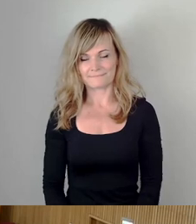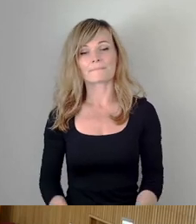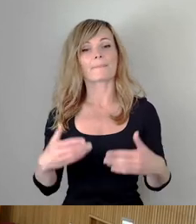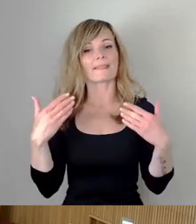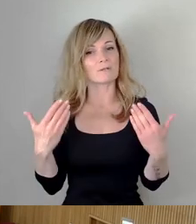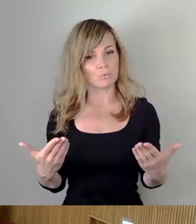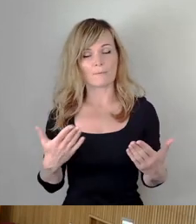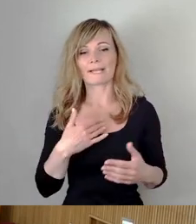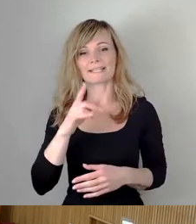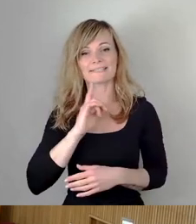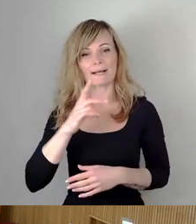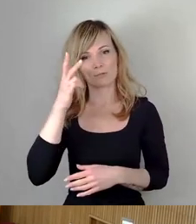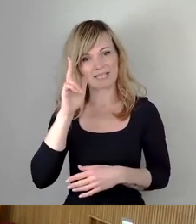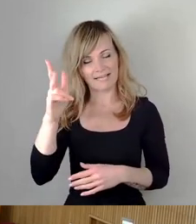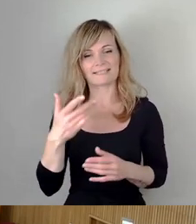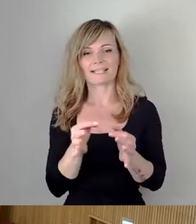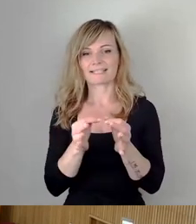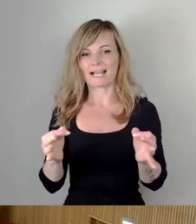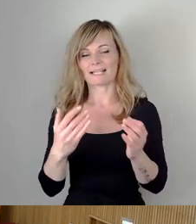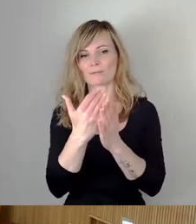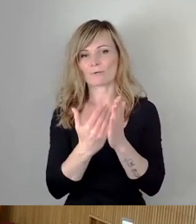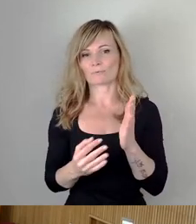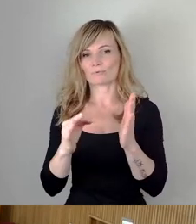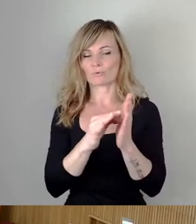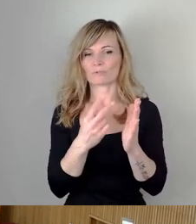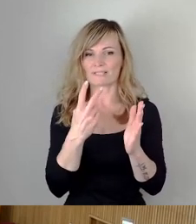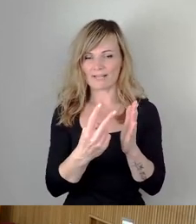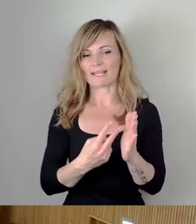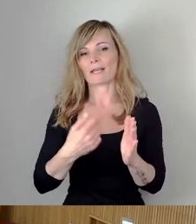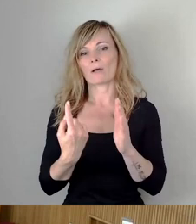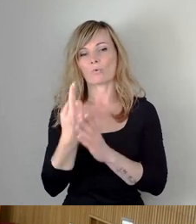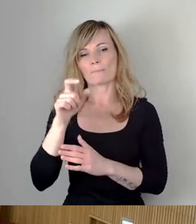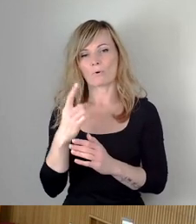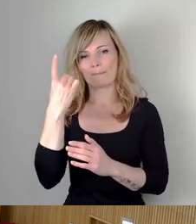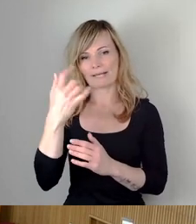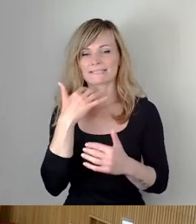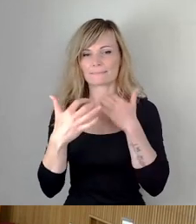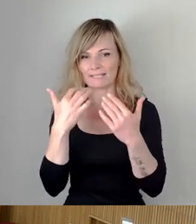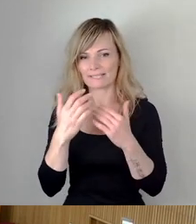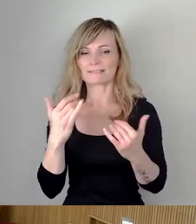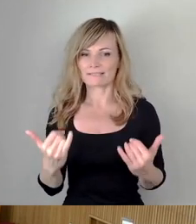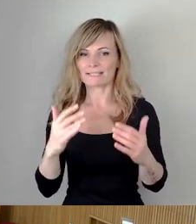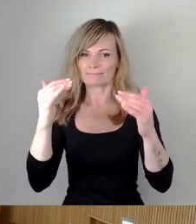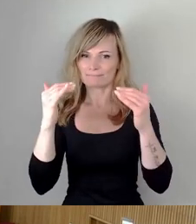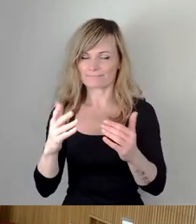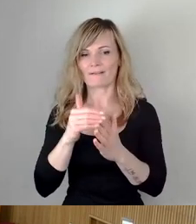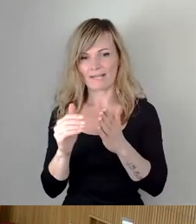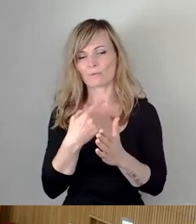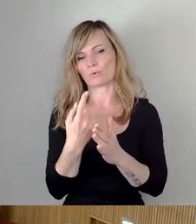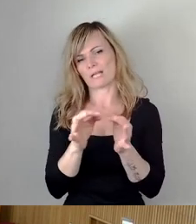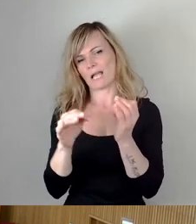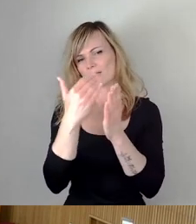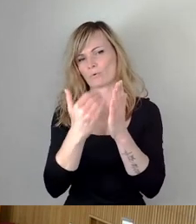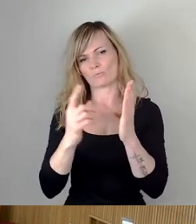Dann zum Tagesordnungspunkt 2, Bericht des Oberbürgermeistern. Und nun wollen wir einsteigen in die weitere Arbeitung unserer Tagesordnung haben. Zunächst